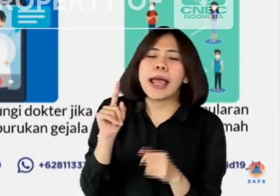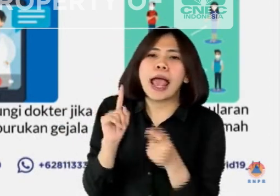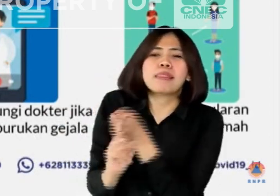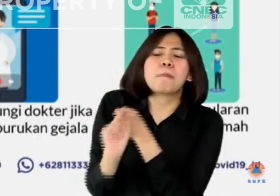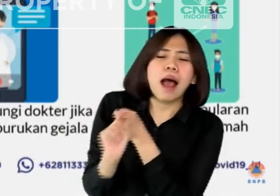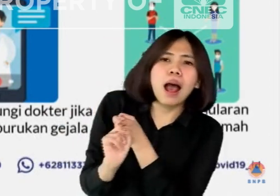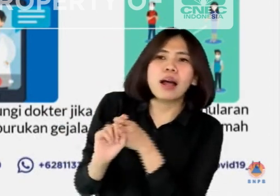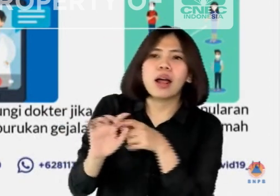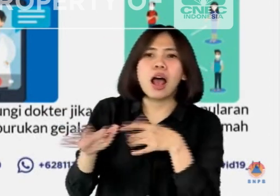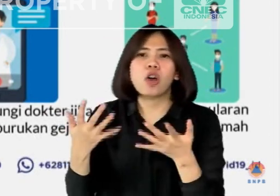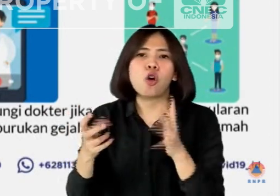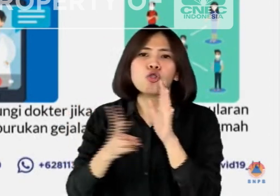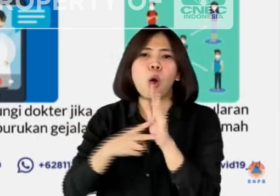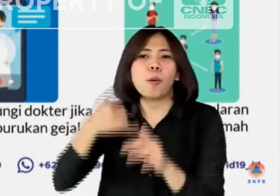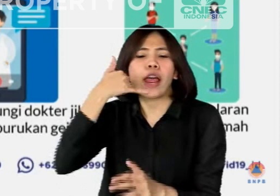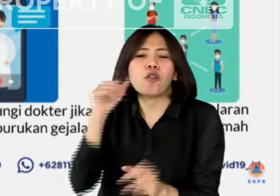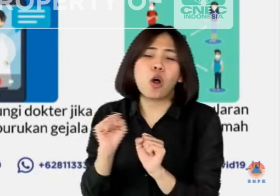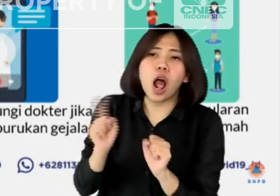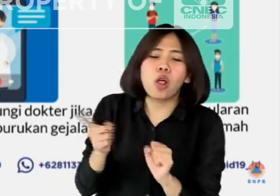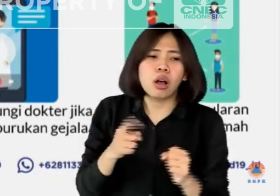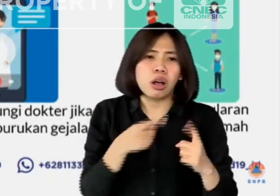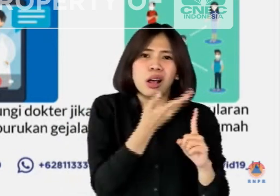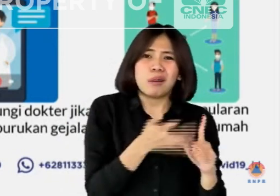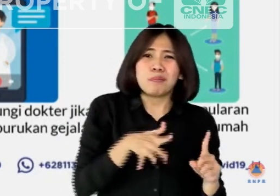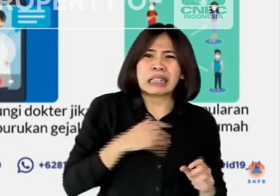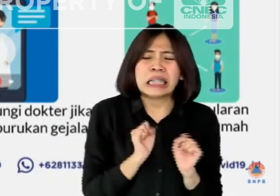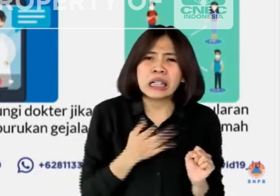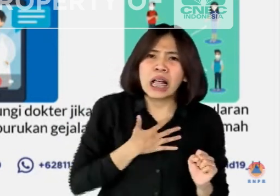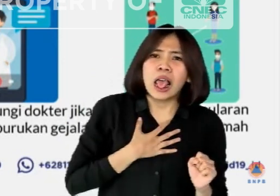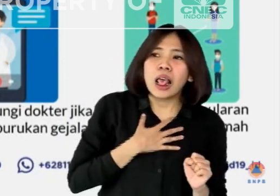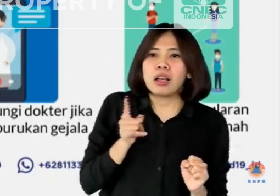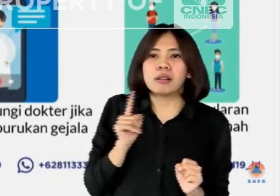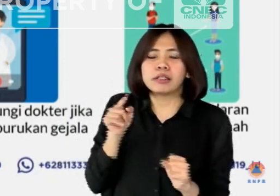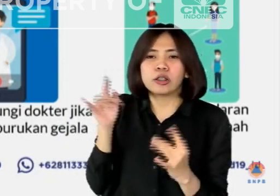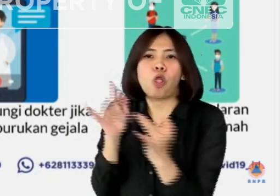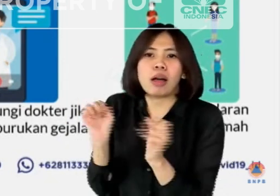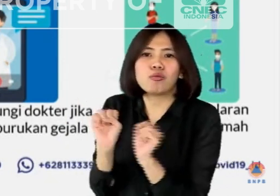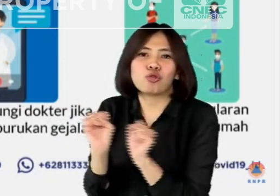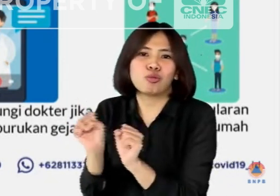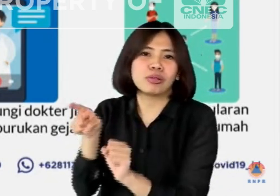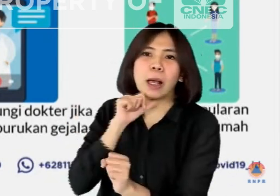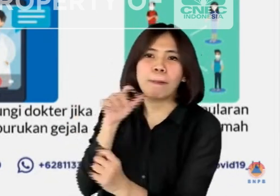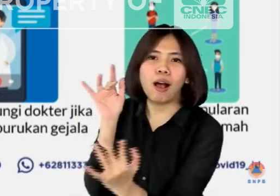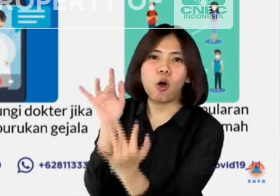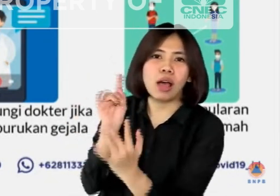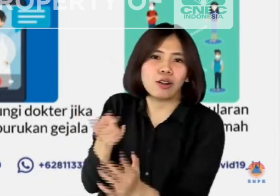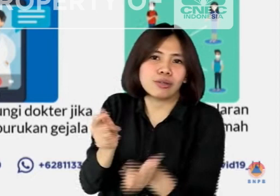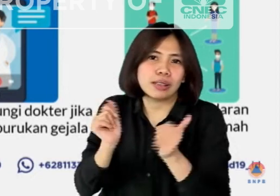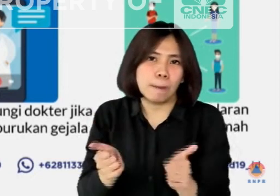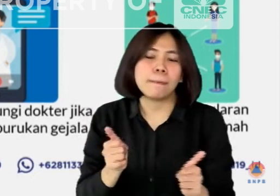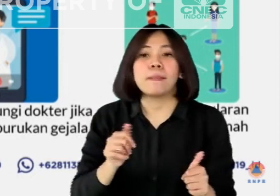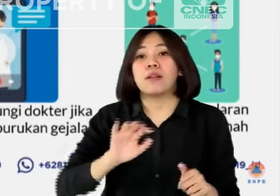maupun hotline penting untuk perbantuan saat darurat. Selanjutnya, hal yang penting juga